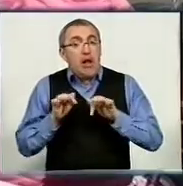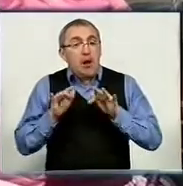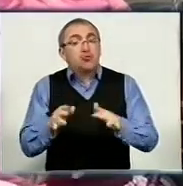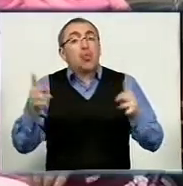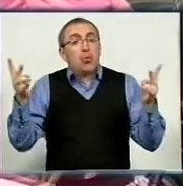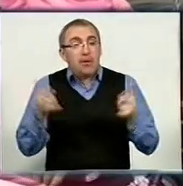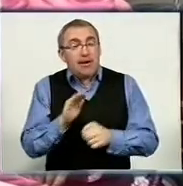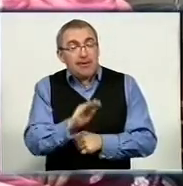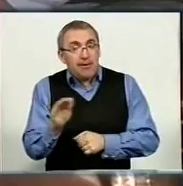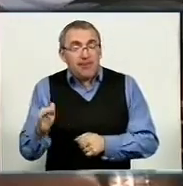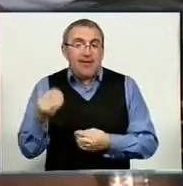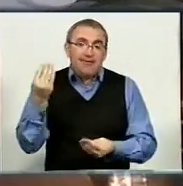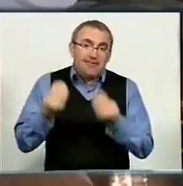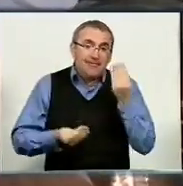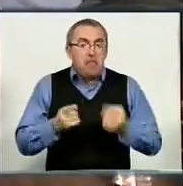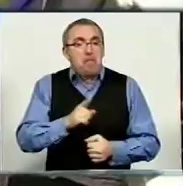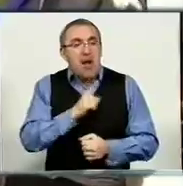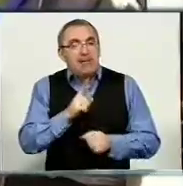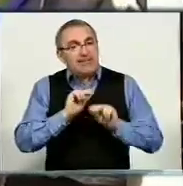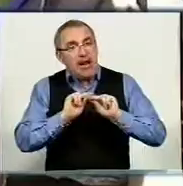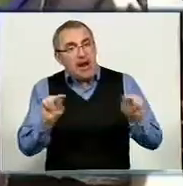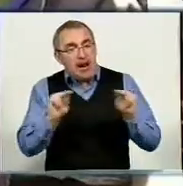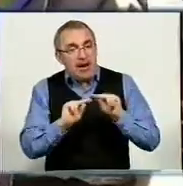Дідлахів вже розважали майстер-класами.